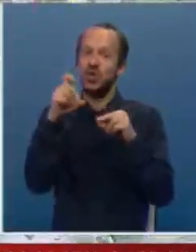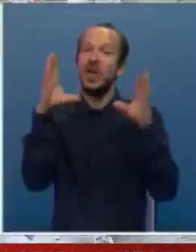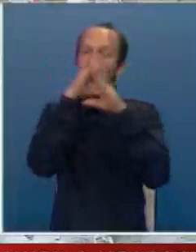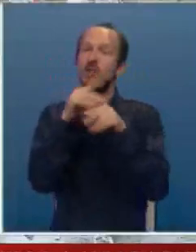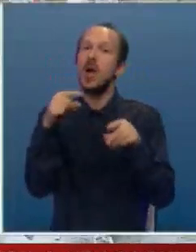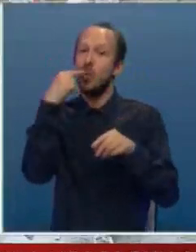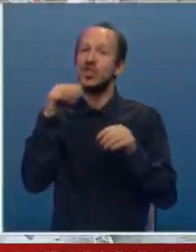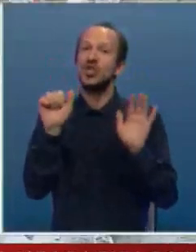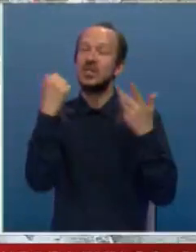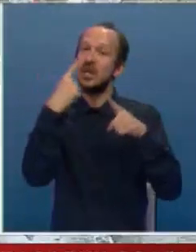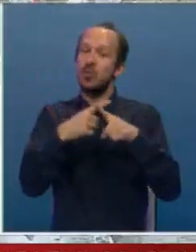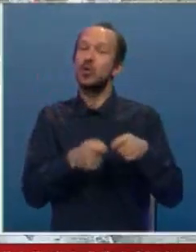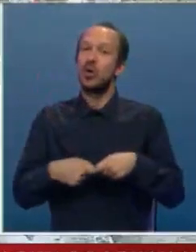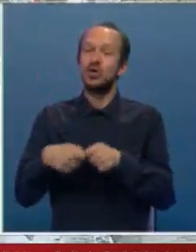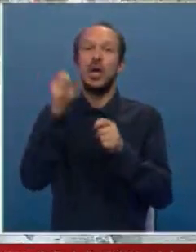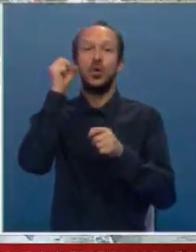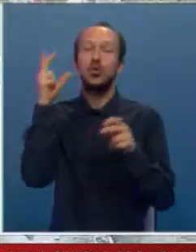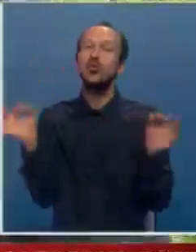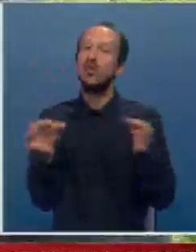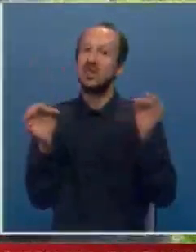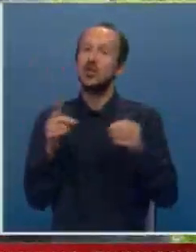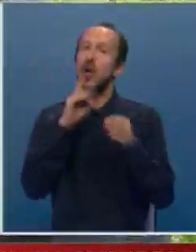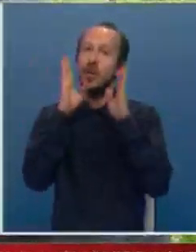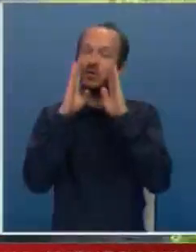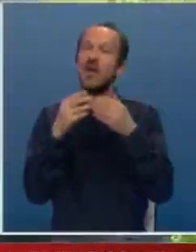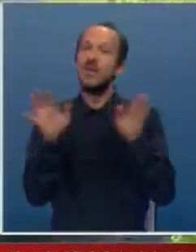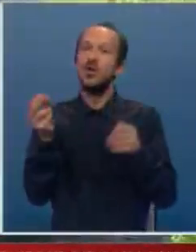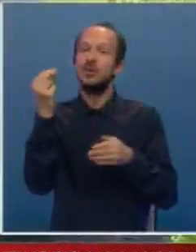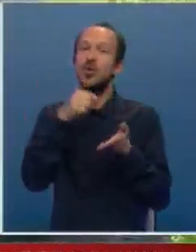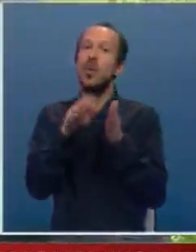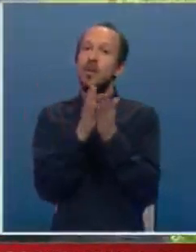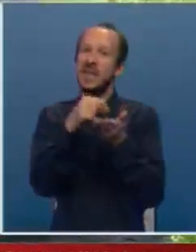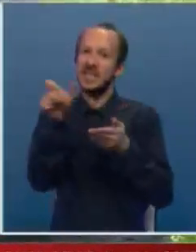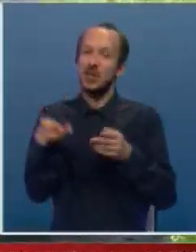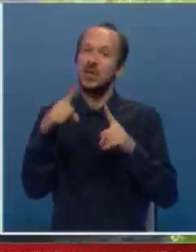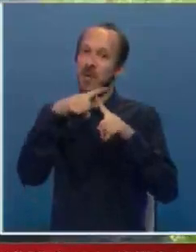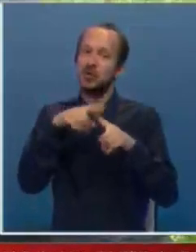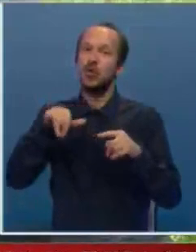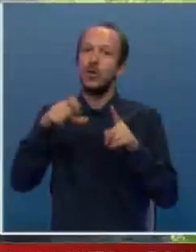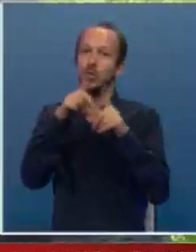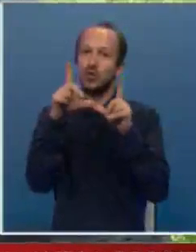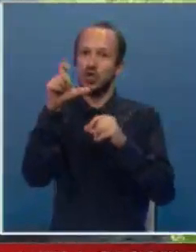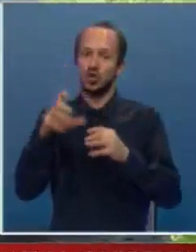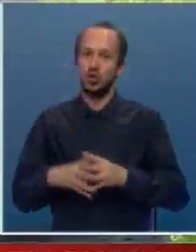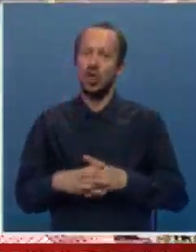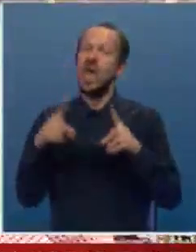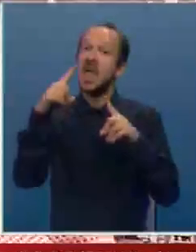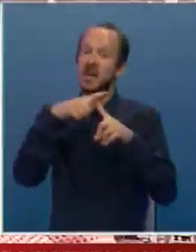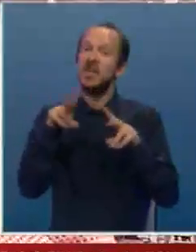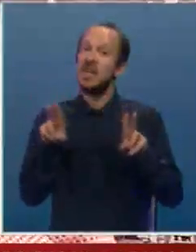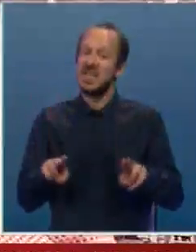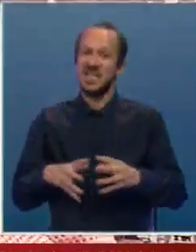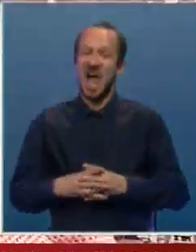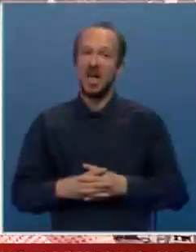poezije 16. put organizuje kulturnu manifestaciju posvećenu velikom srpskom pjesniku Trebinjcu Jovanu Dučiću. Trebinje je